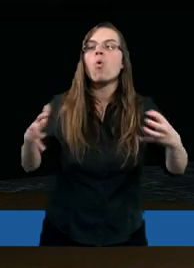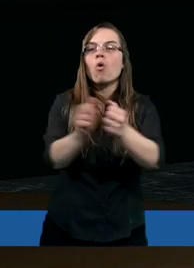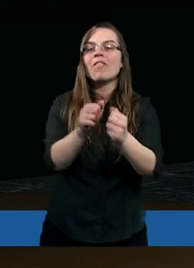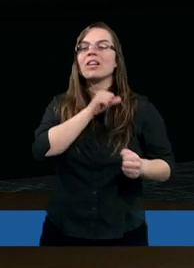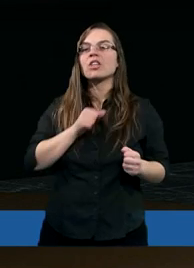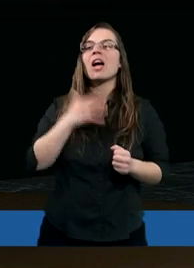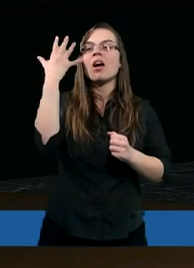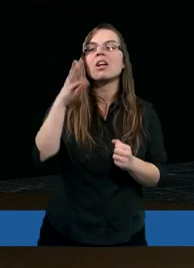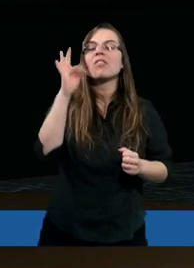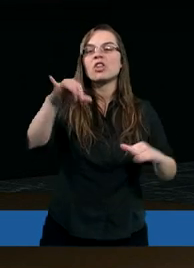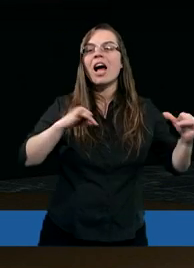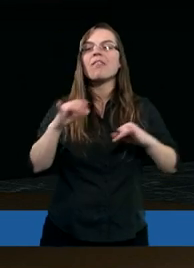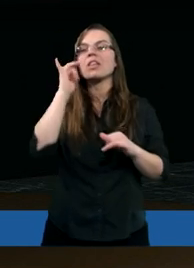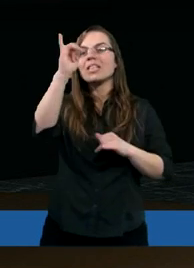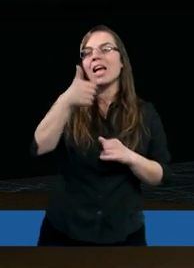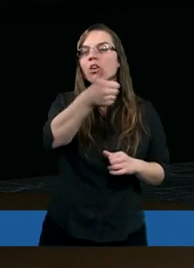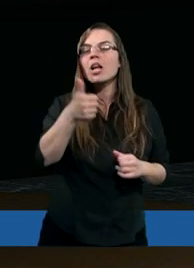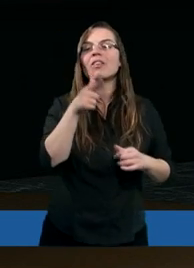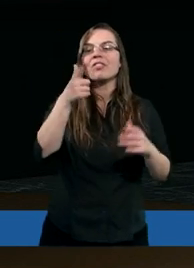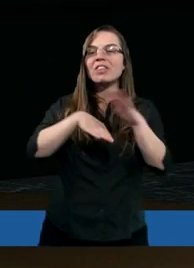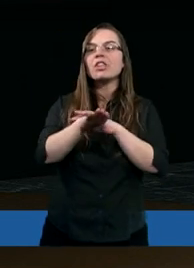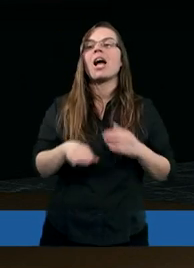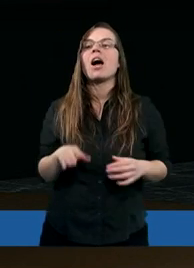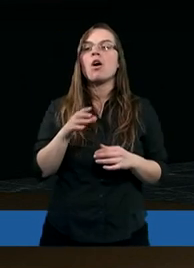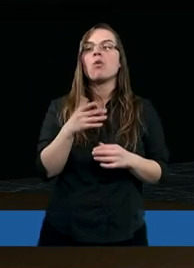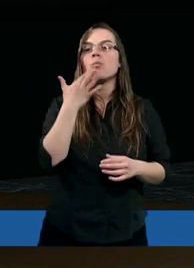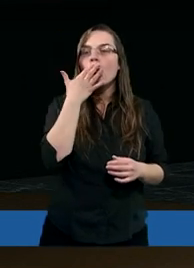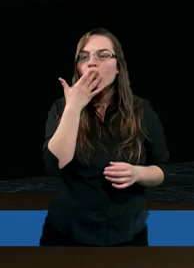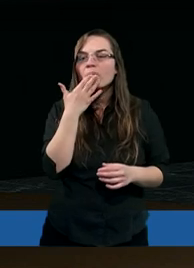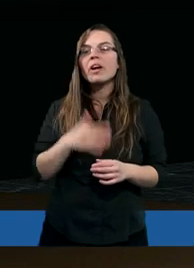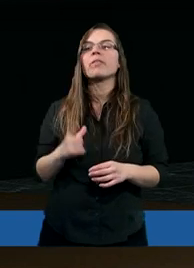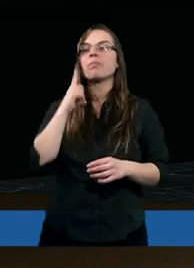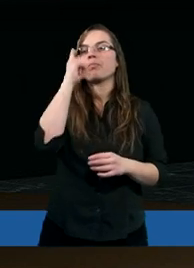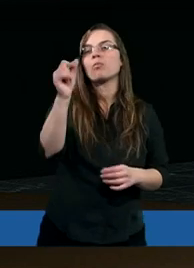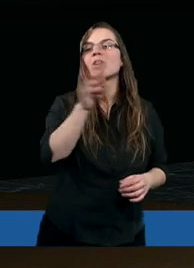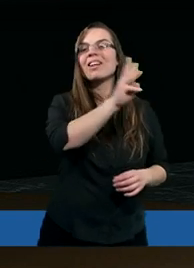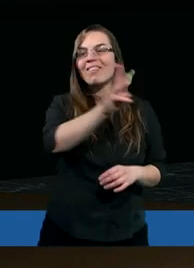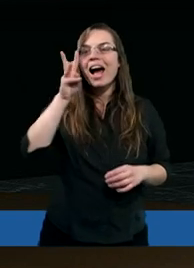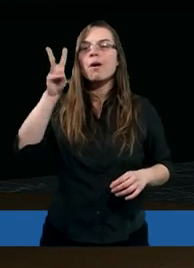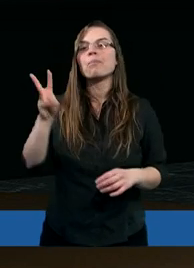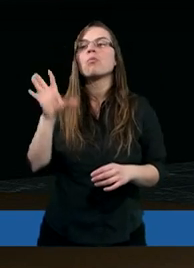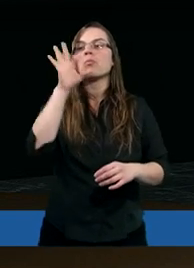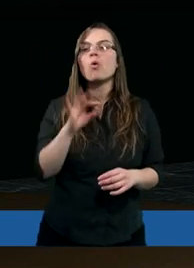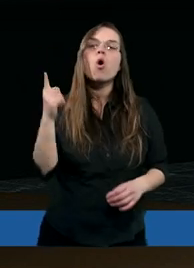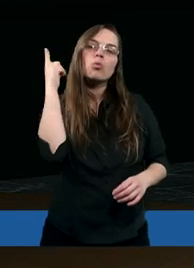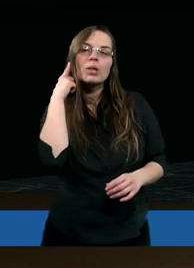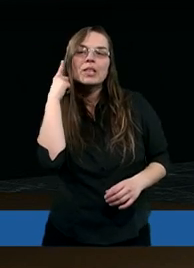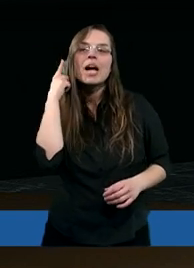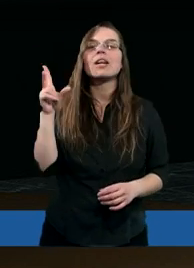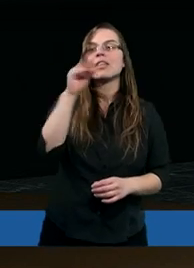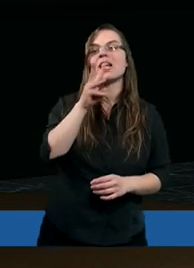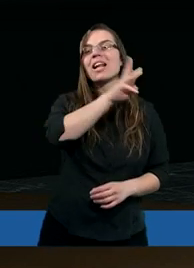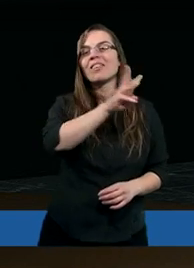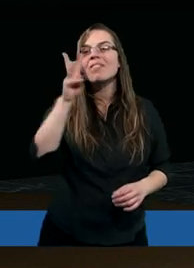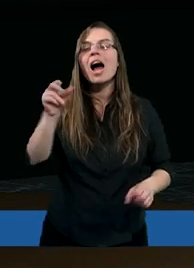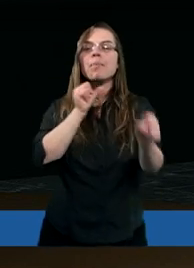uchwyci się rąbka szaty jednego Judyjczyka, mówiąc, pójdziemy z wami, bo słyszeliśmy,